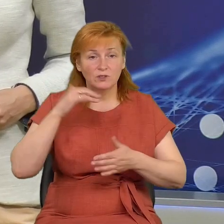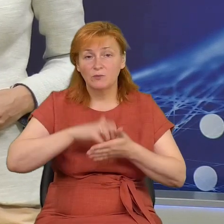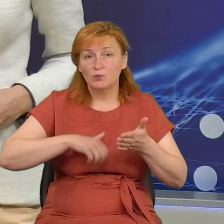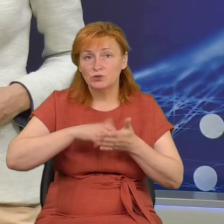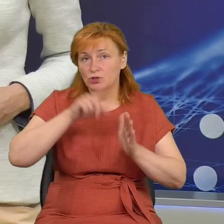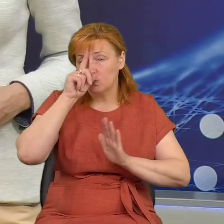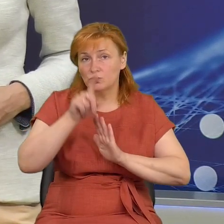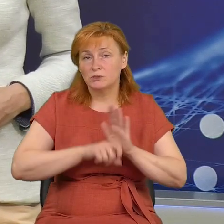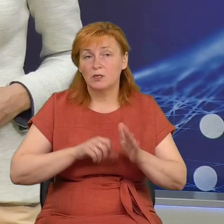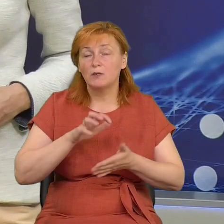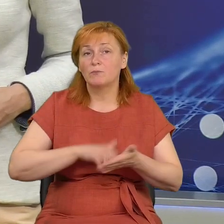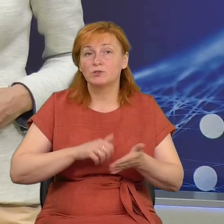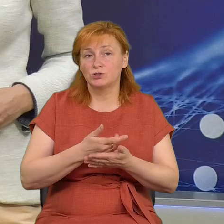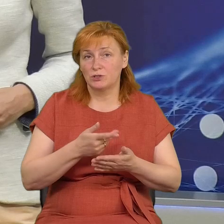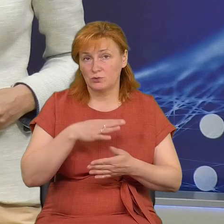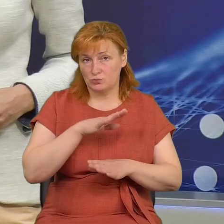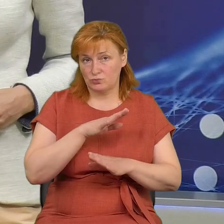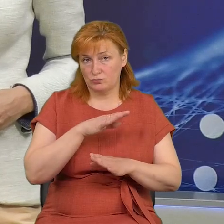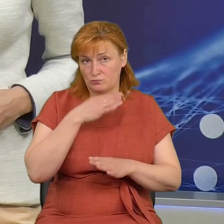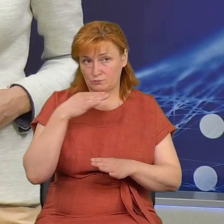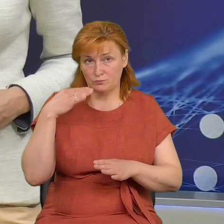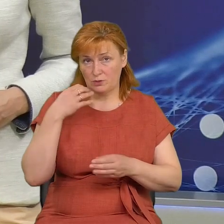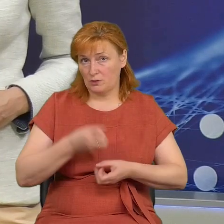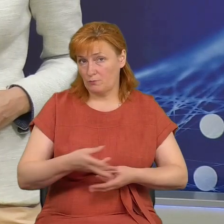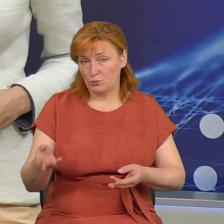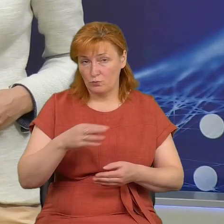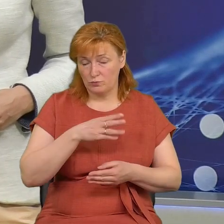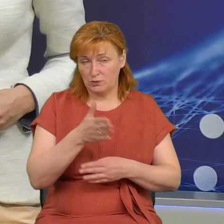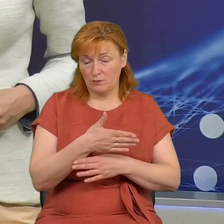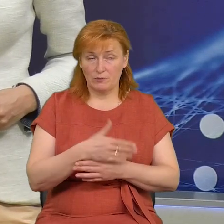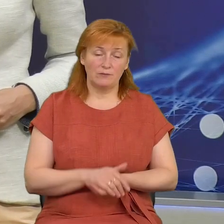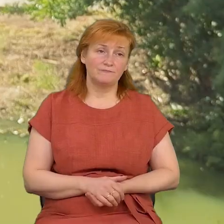загибелі риби. Докладніше про це з'ясовувала Дар'я Янушкевич.